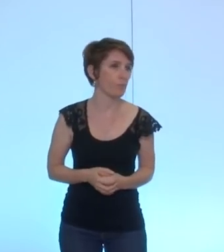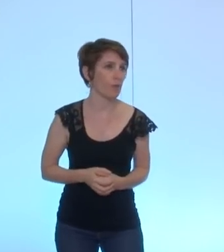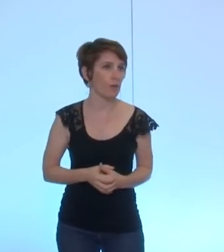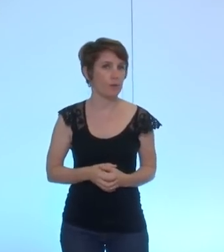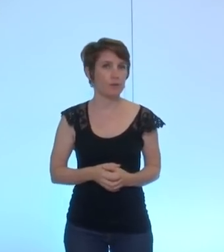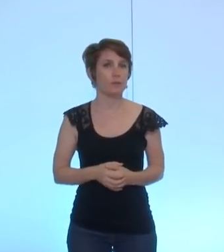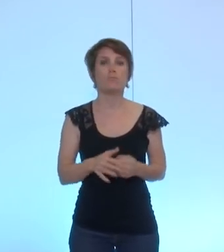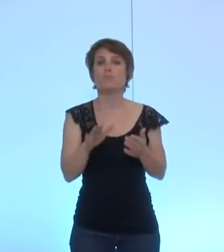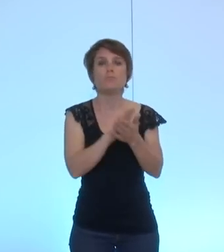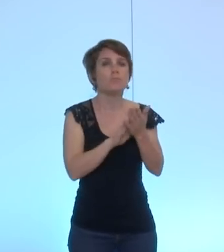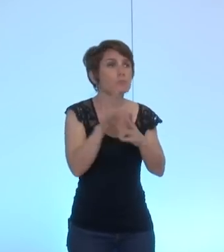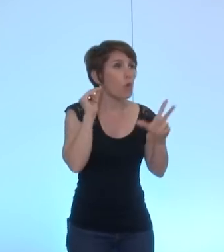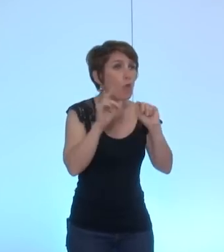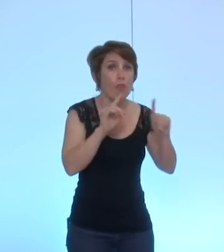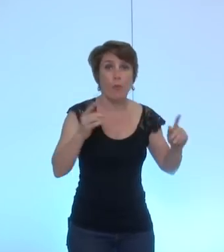on n'entend pas